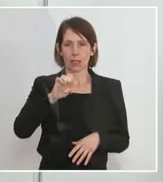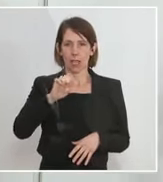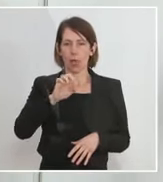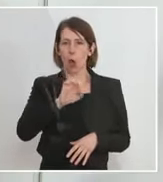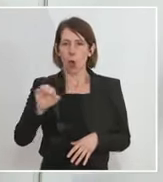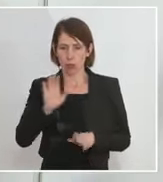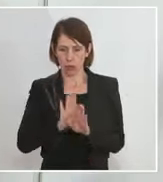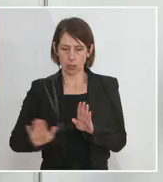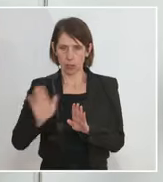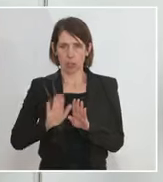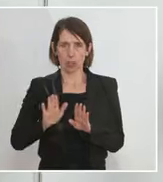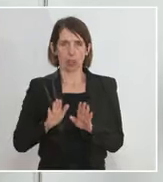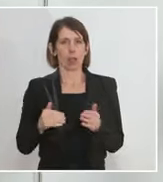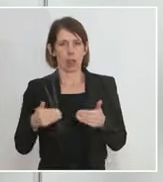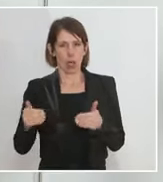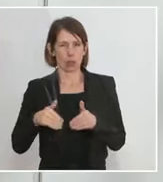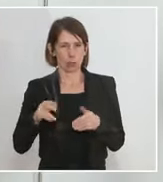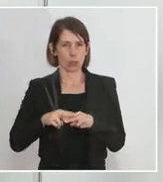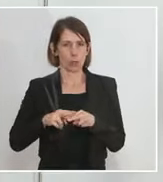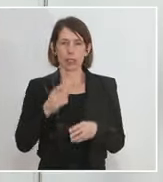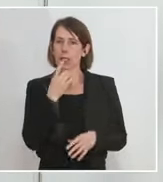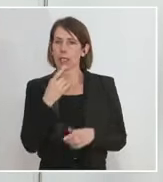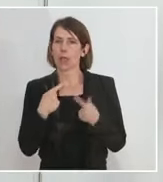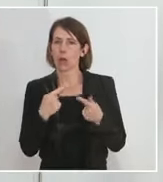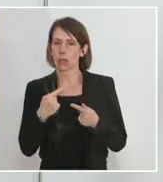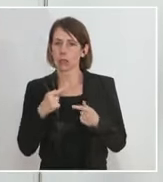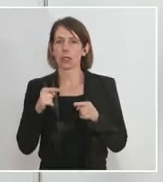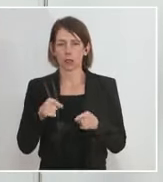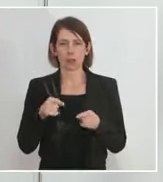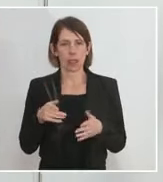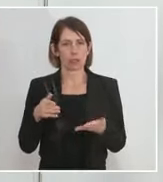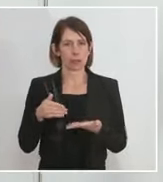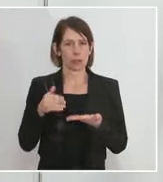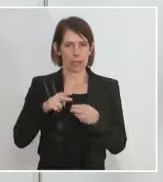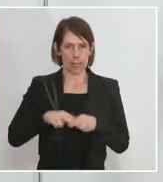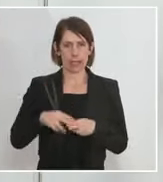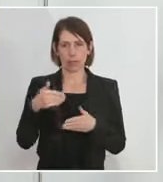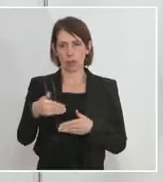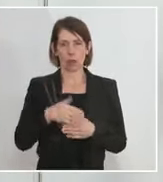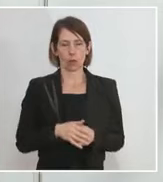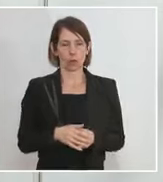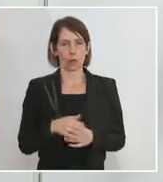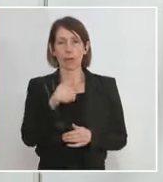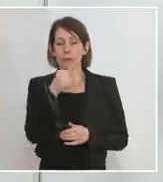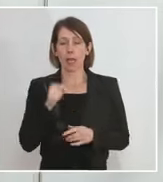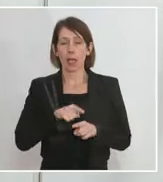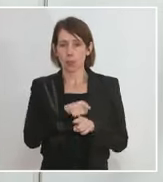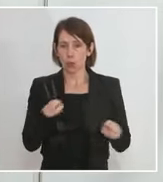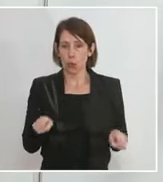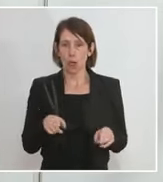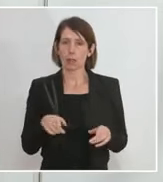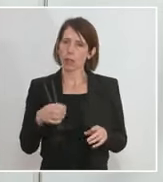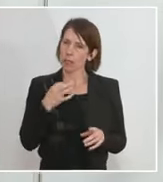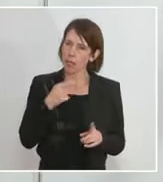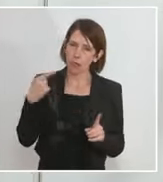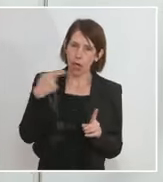Der Außenminister wird sicher noch darauf eingehen. Aber das Wesentliche ist glaube ich, dass wir dort besonders zielgerichtet